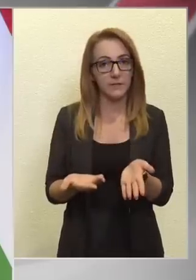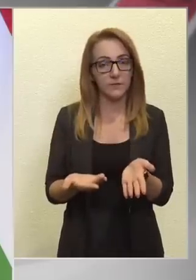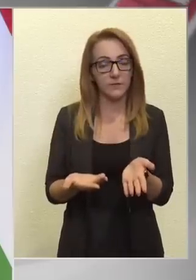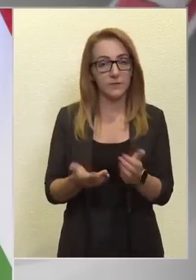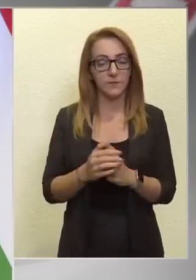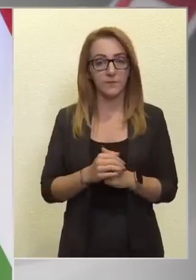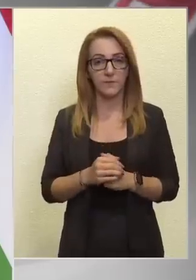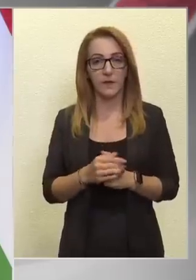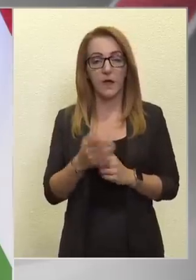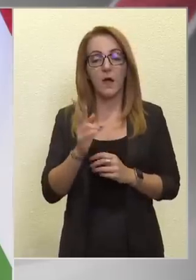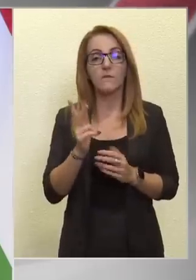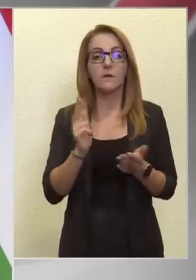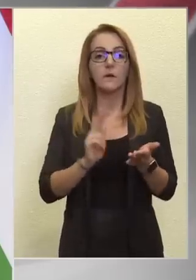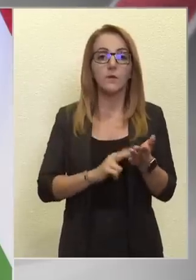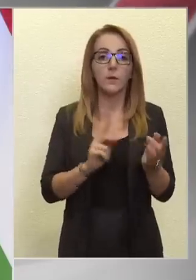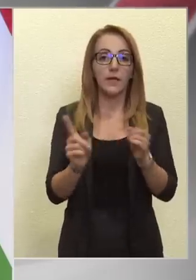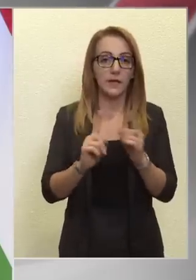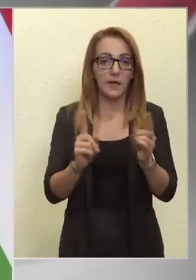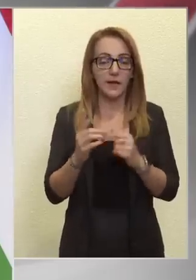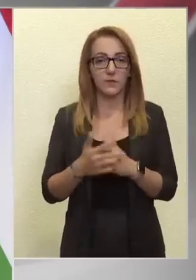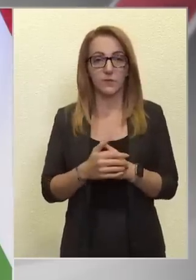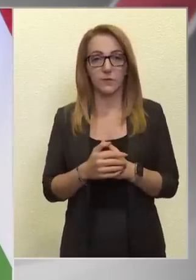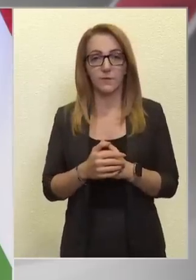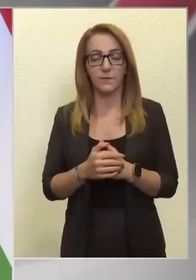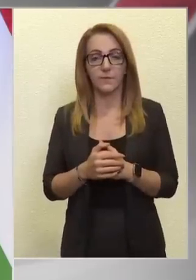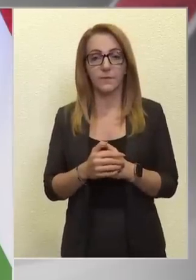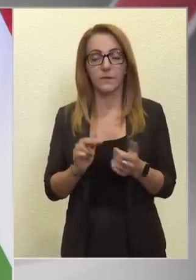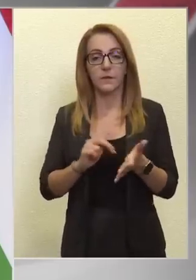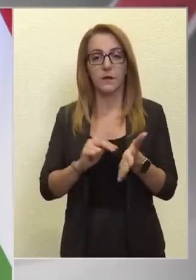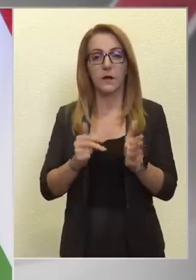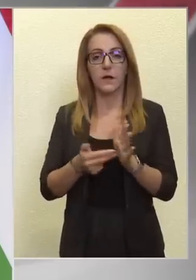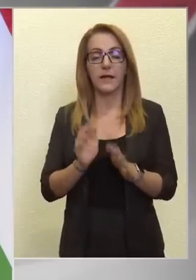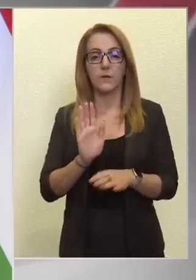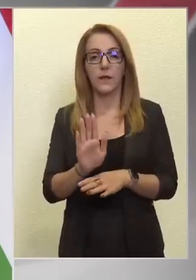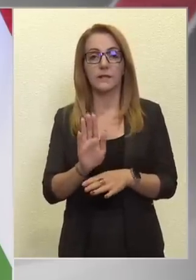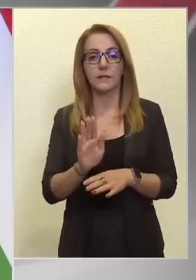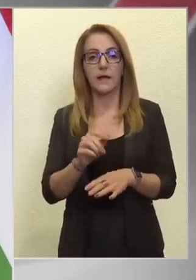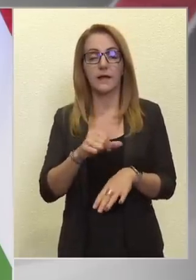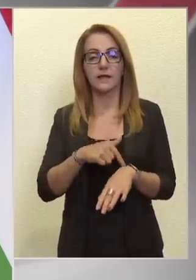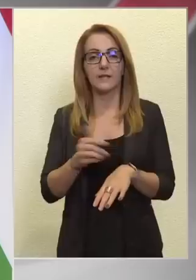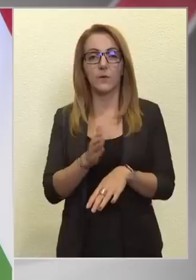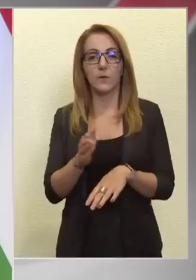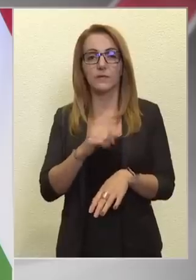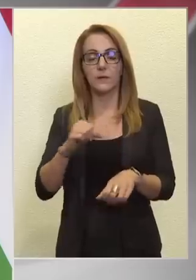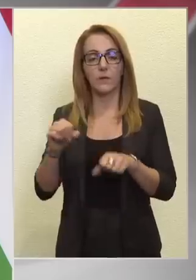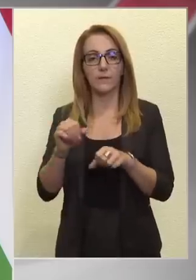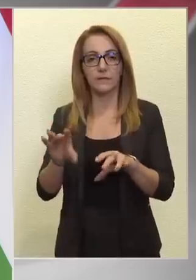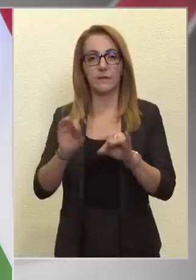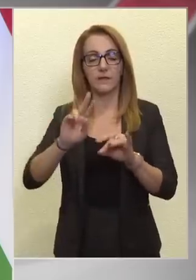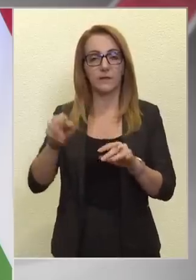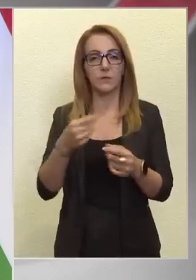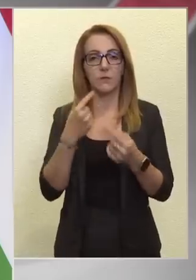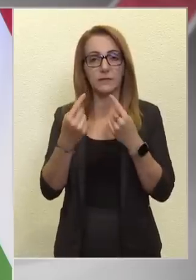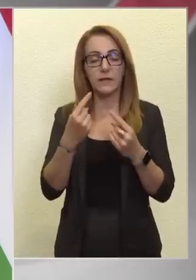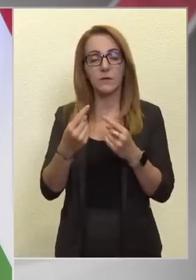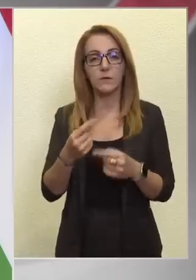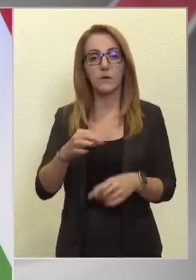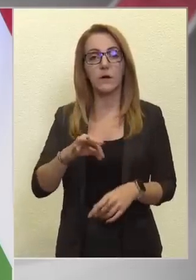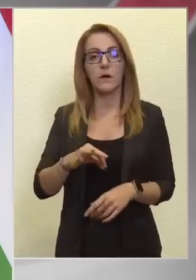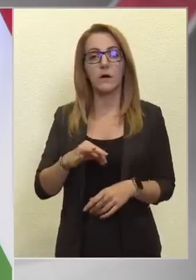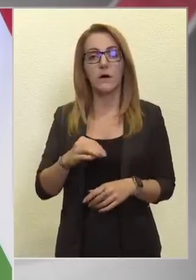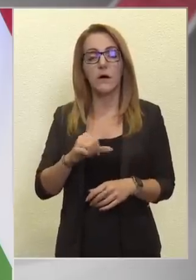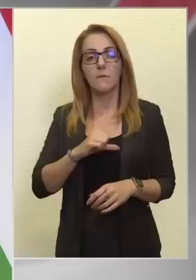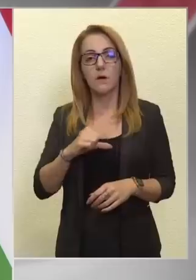Hát erre vannak jogi eljárások, tehát egy kerületnek az időközi önkormányi választásáról van szó, ahol elég magabiztos